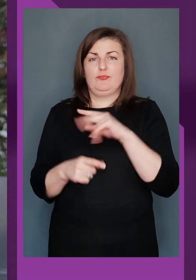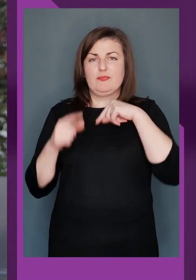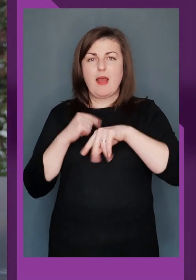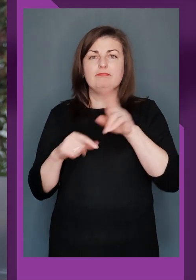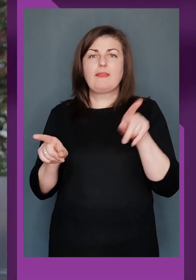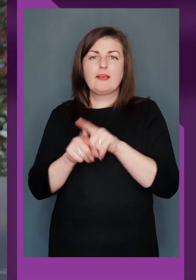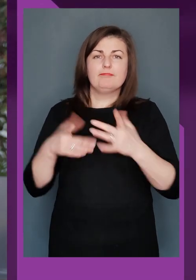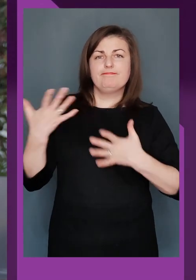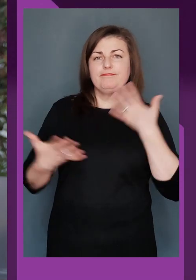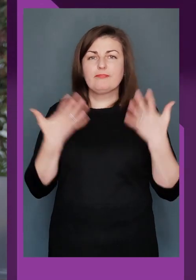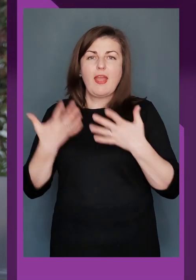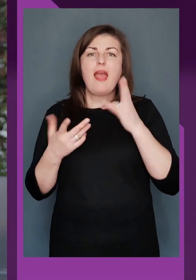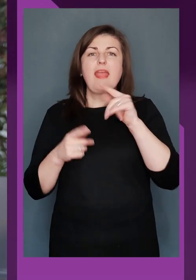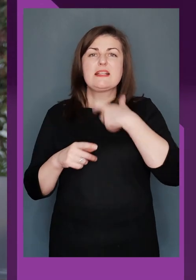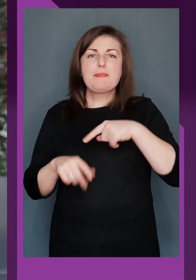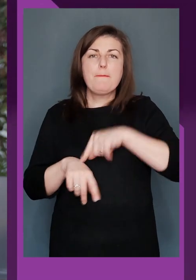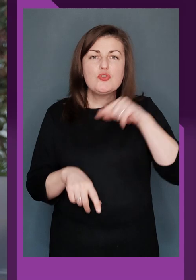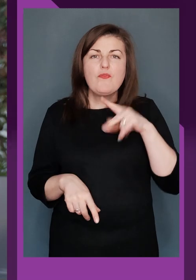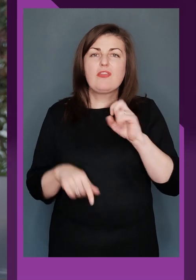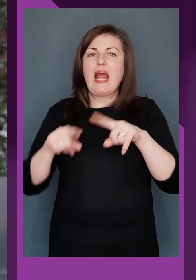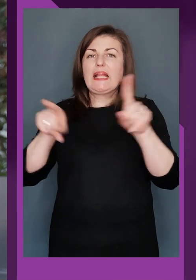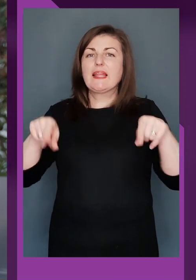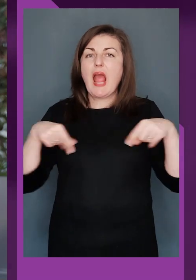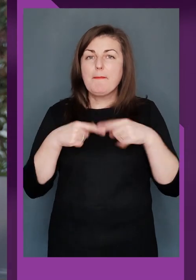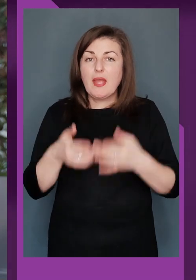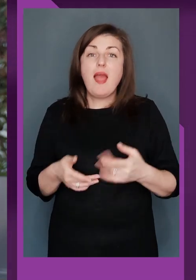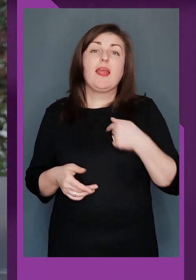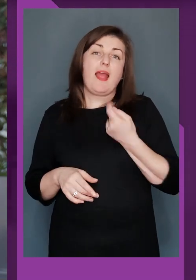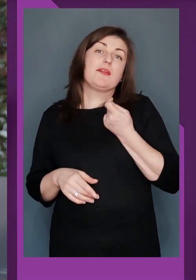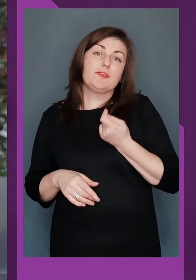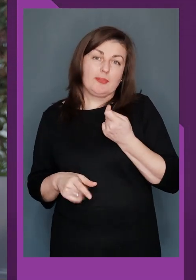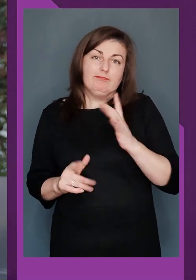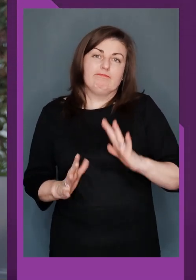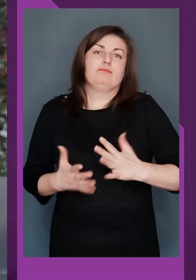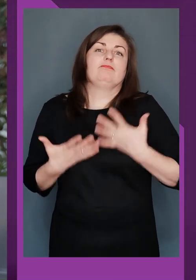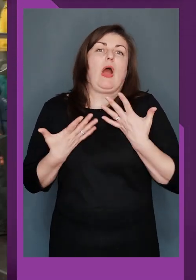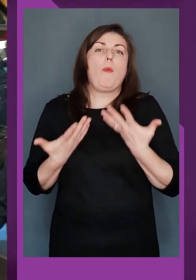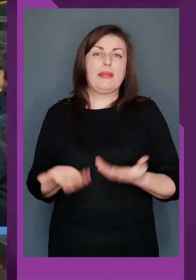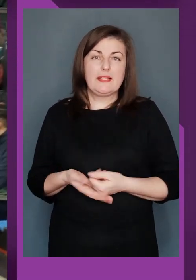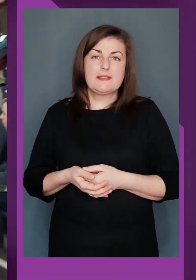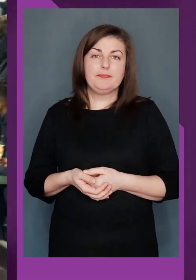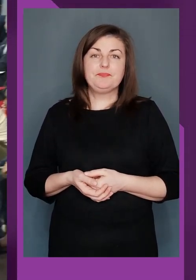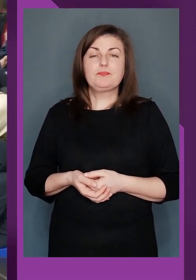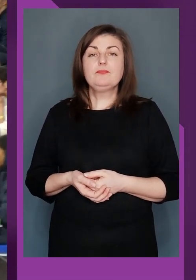сам дух на змаганнях, те, як ти себе почуваєш на татамі. Ну і я трішечки захопилась.